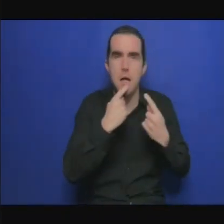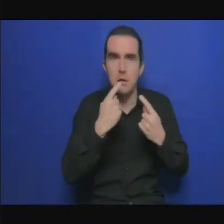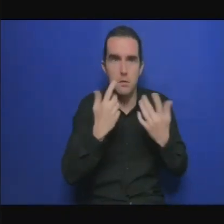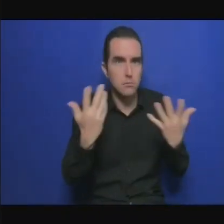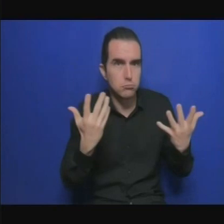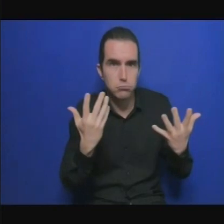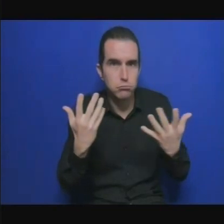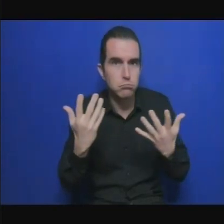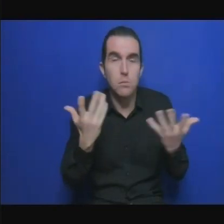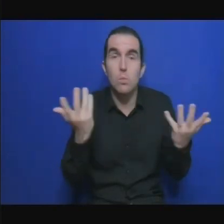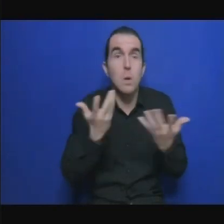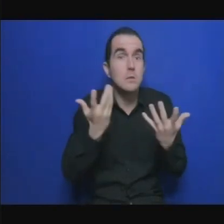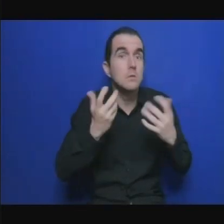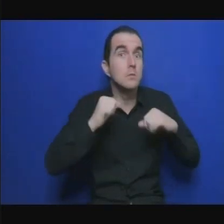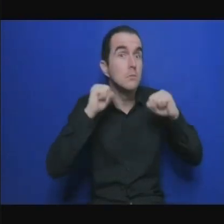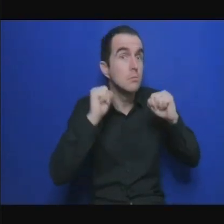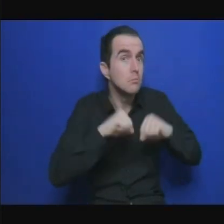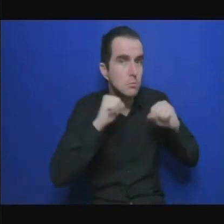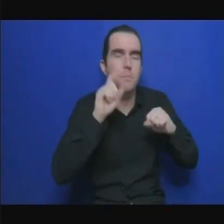réduire l'écart de financement